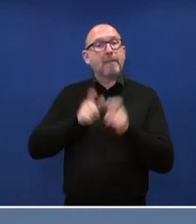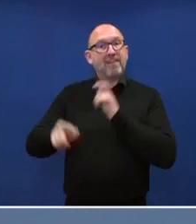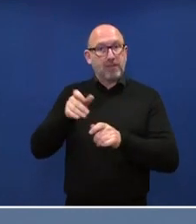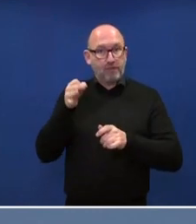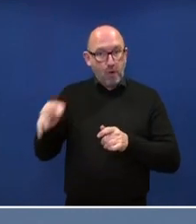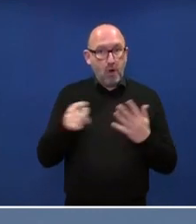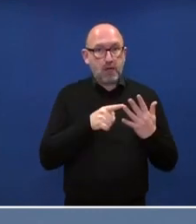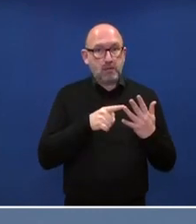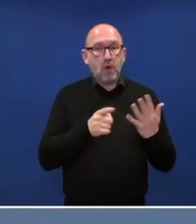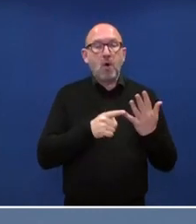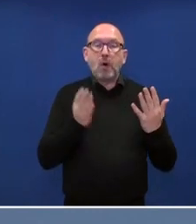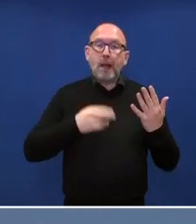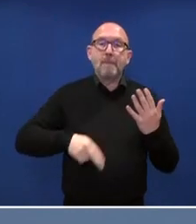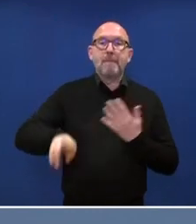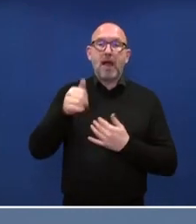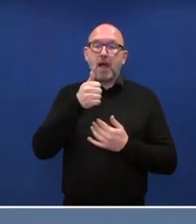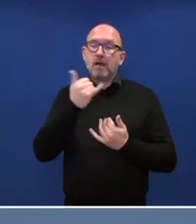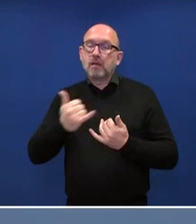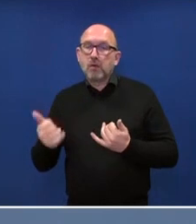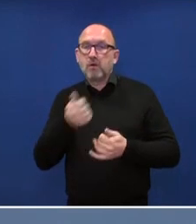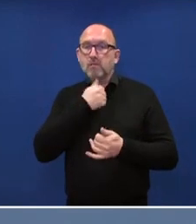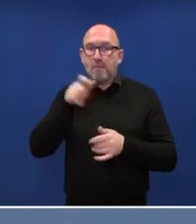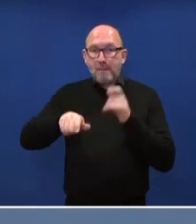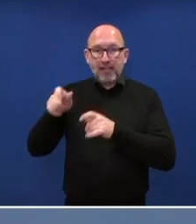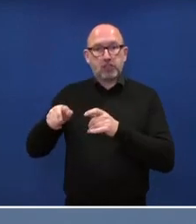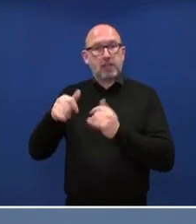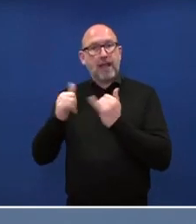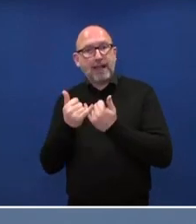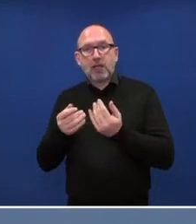mehr Beteiligung von jungen Menschen und Eltern und Familien.